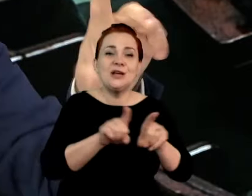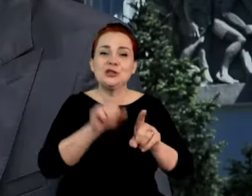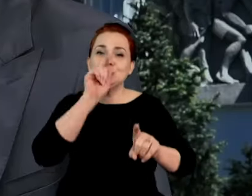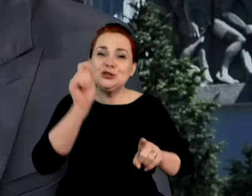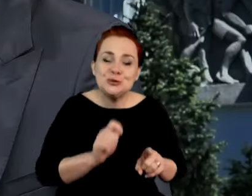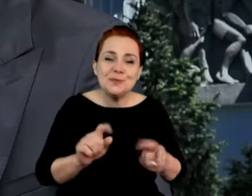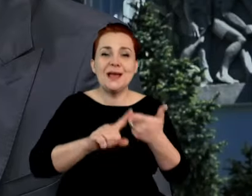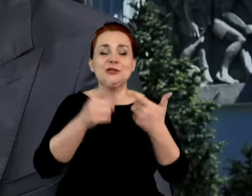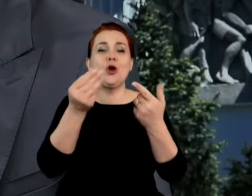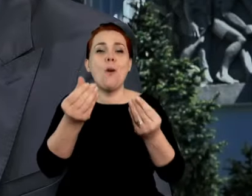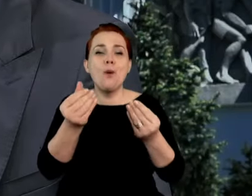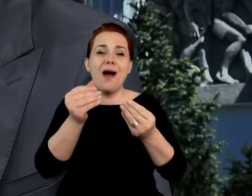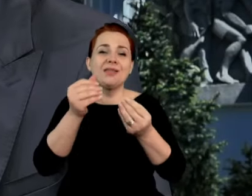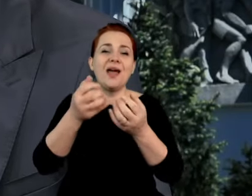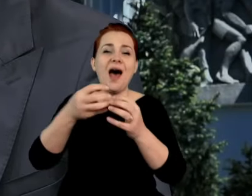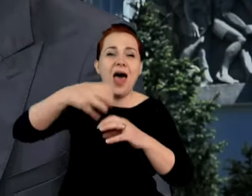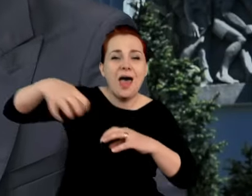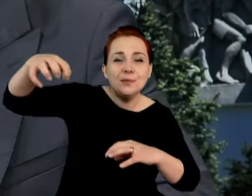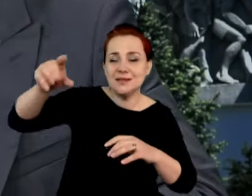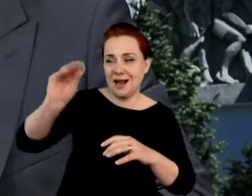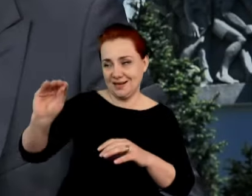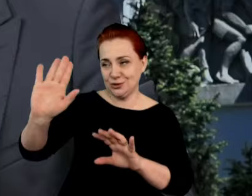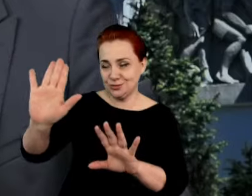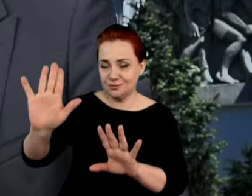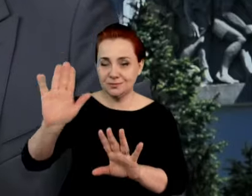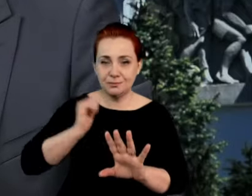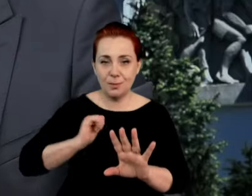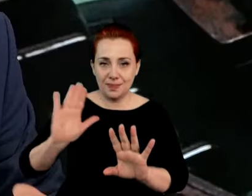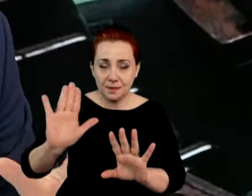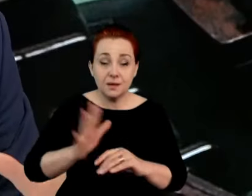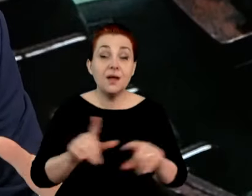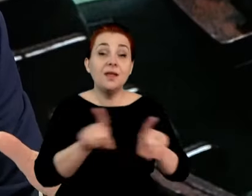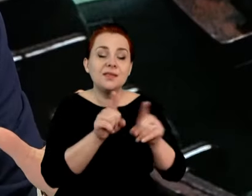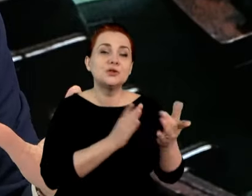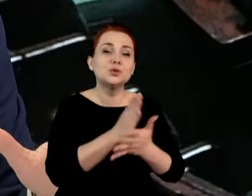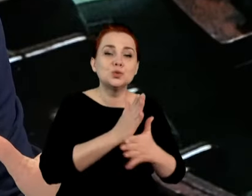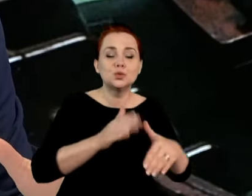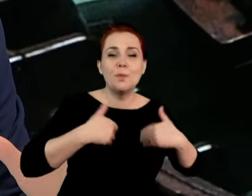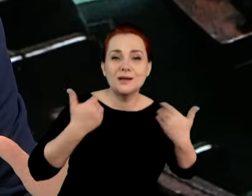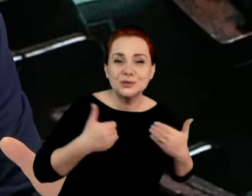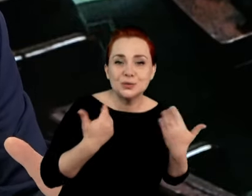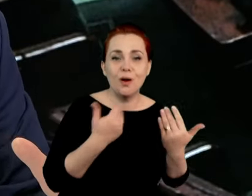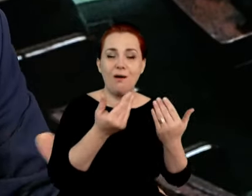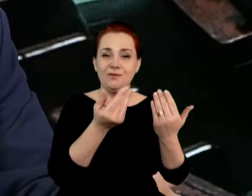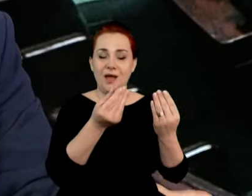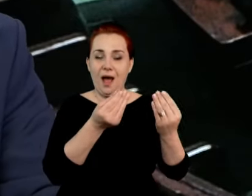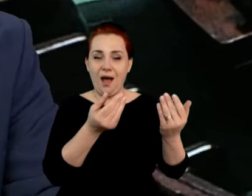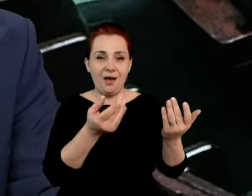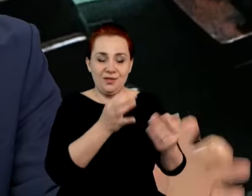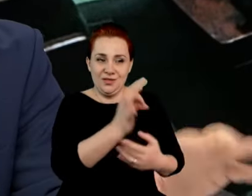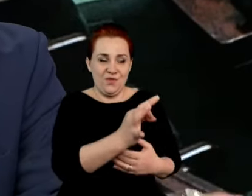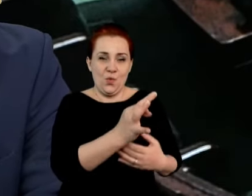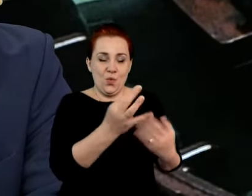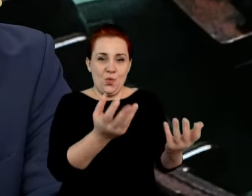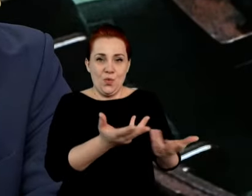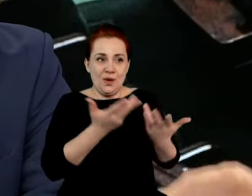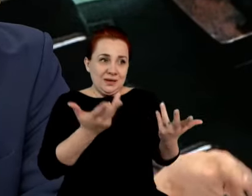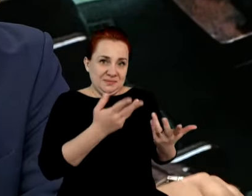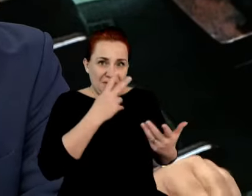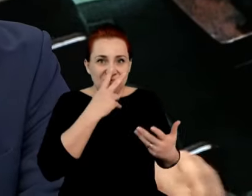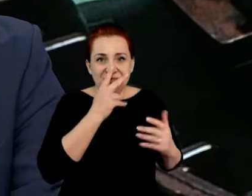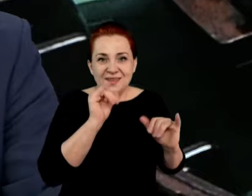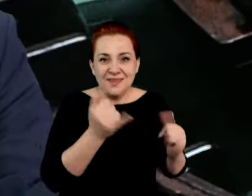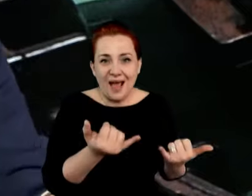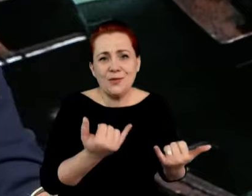emisyjna. Proszę mi dokończyć jeszcze. Służba zdrowia, jej stan. Naprawdę, niech pan